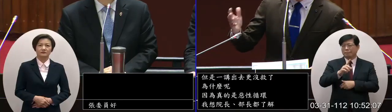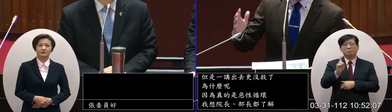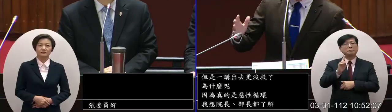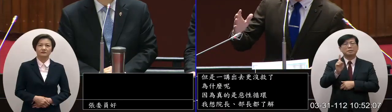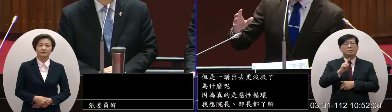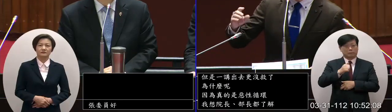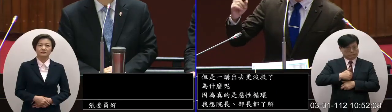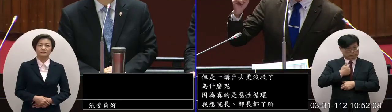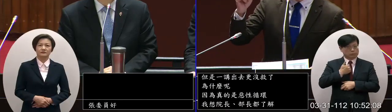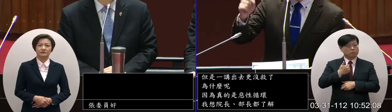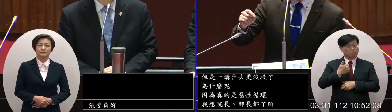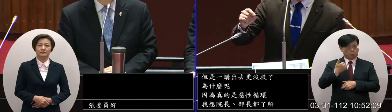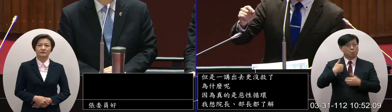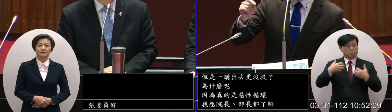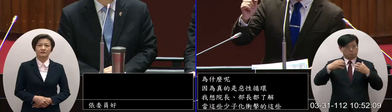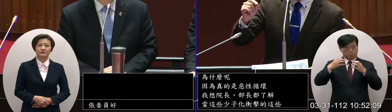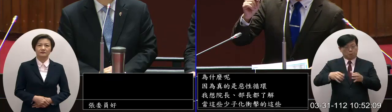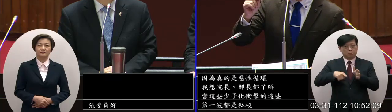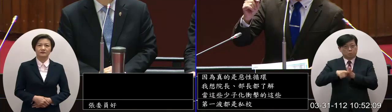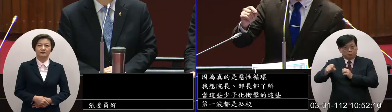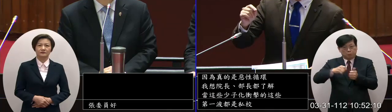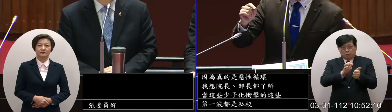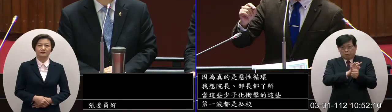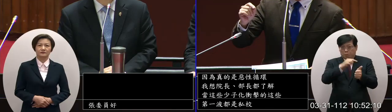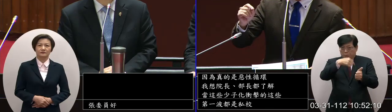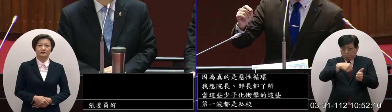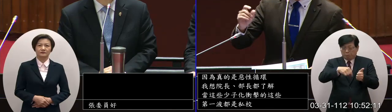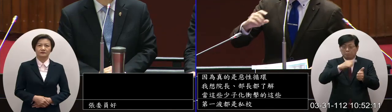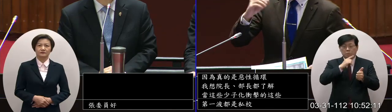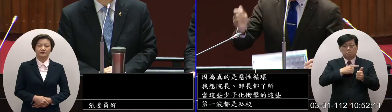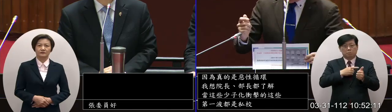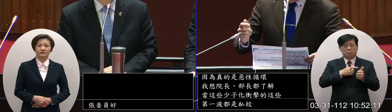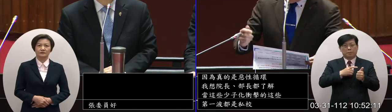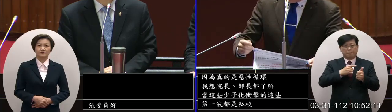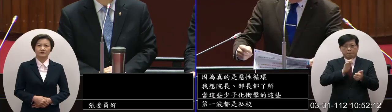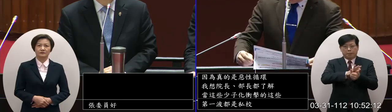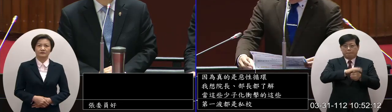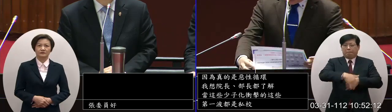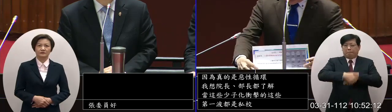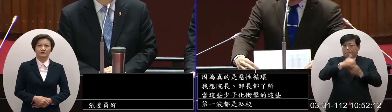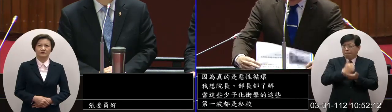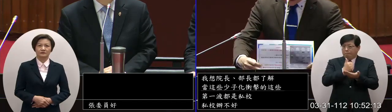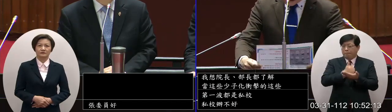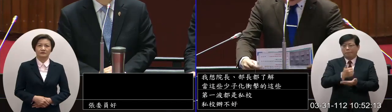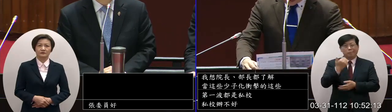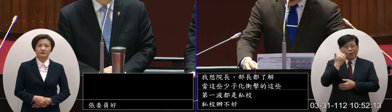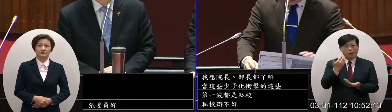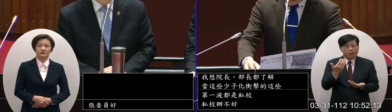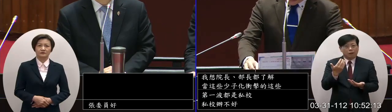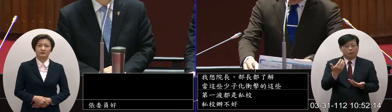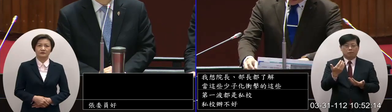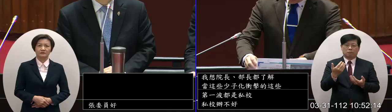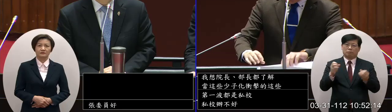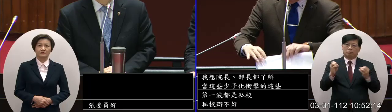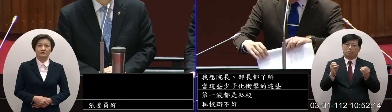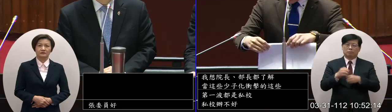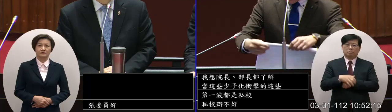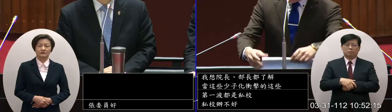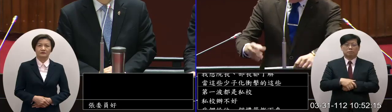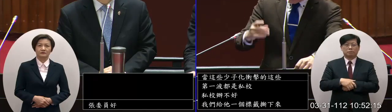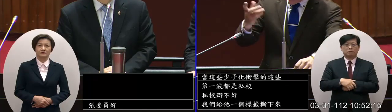一所開始有因為專服的這樣子的一個介入它可以起死回生看起來現在的問題是這樣